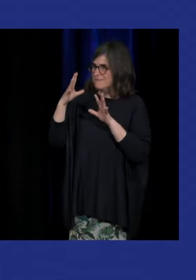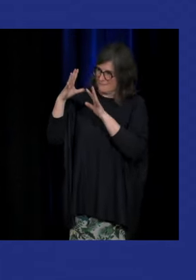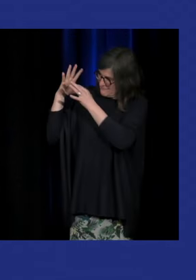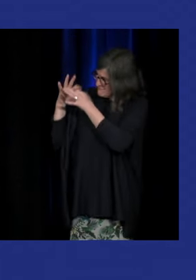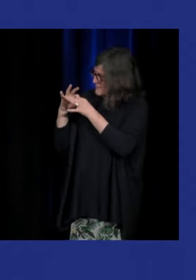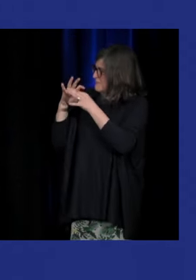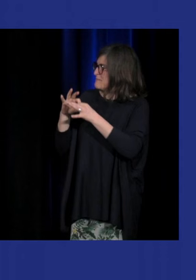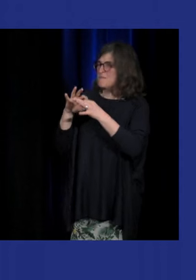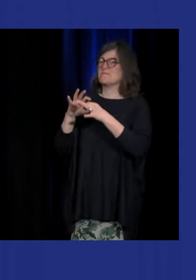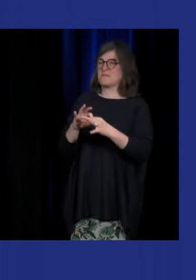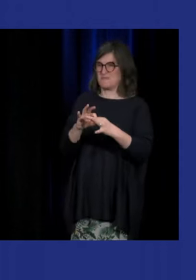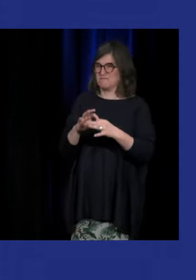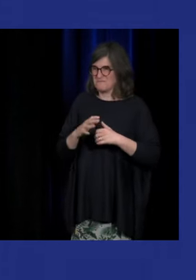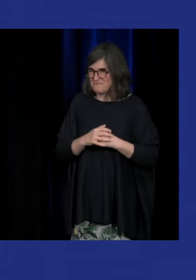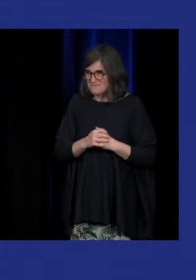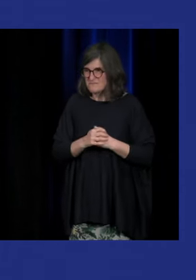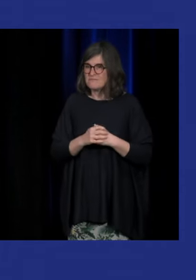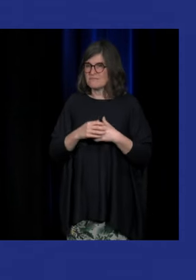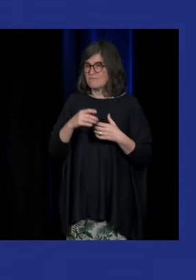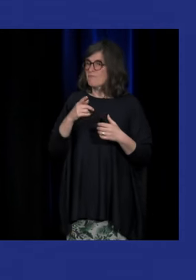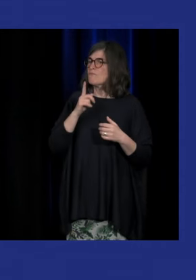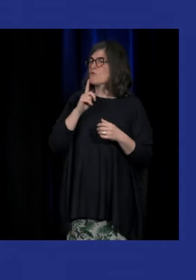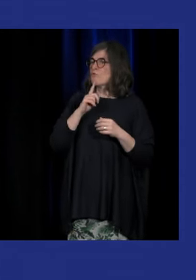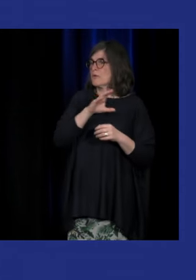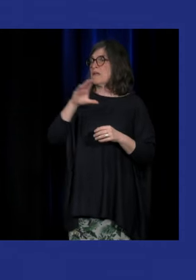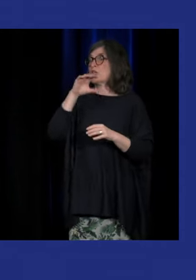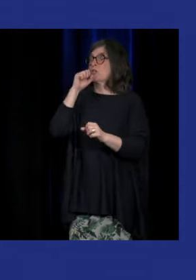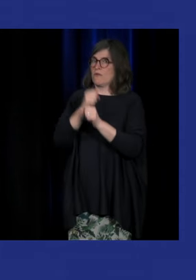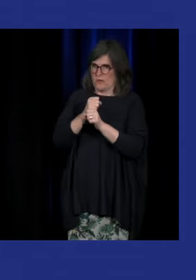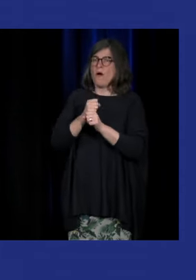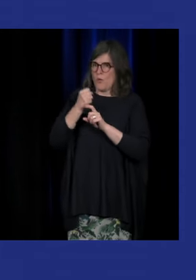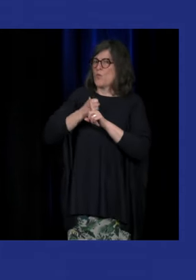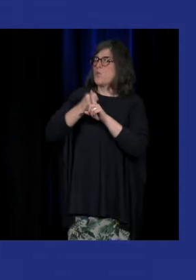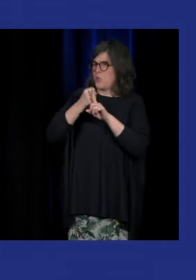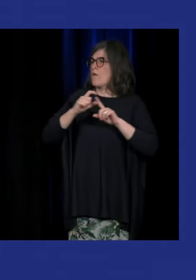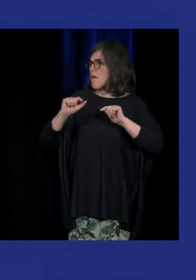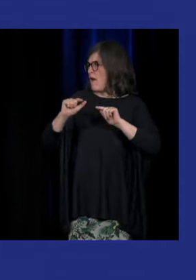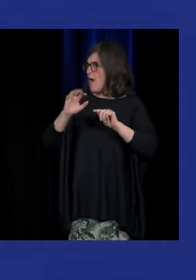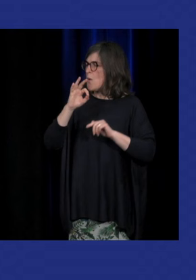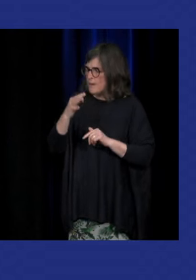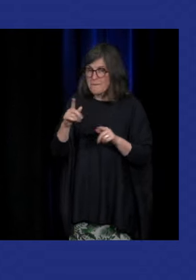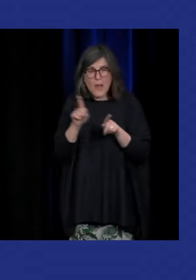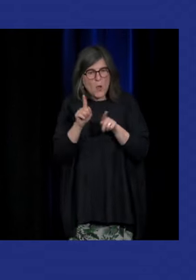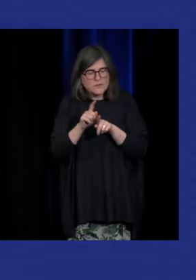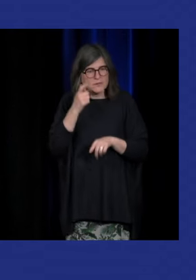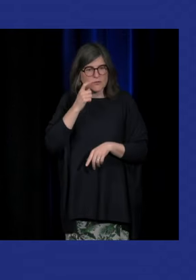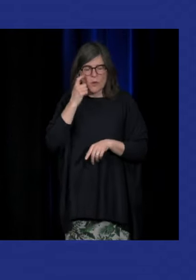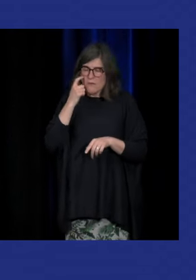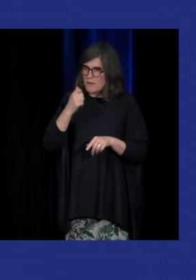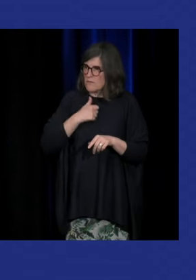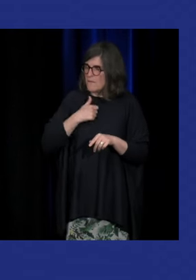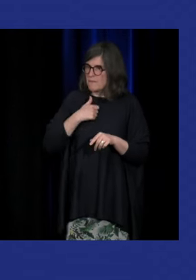qui a déjà au moins plus d'un siècle en fait d'existence et on voit également je trouve c'est intéressant